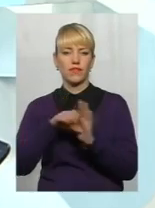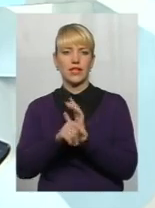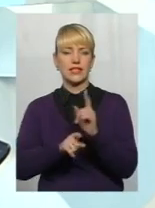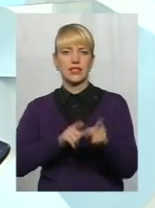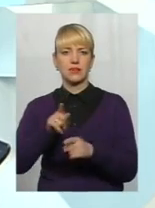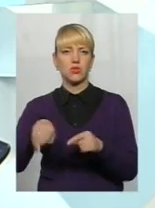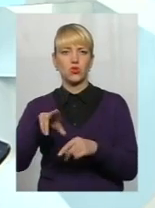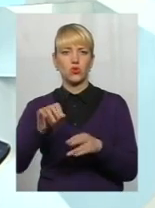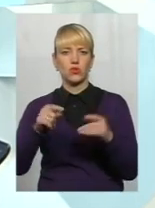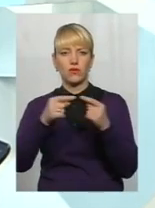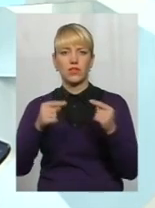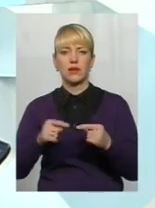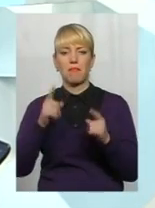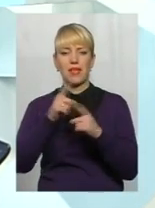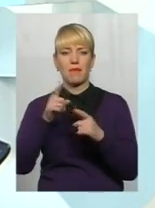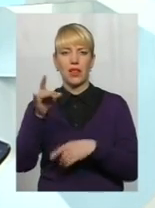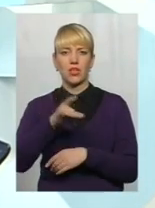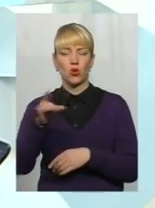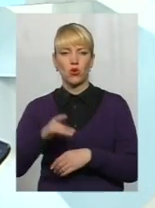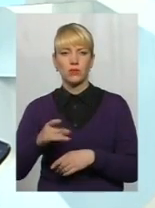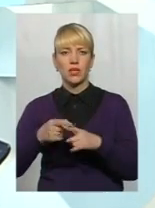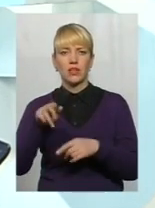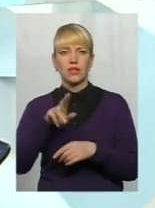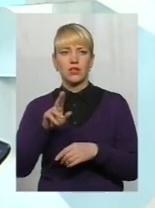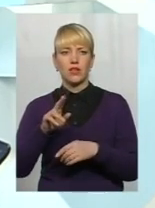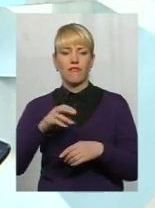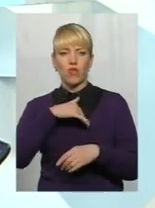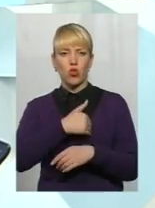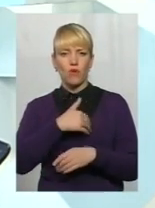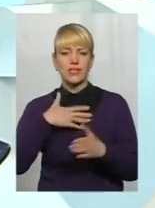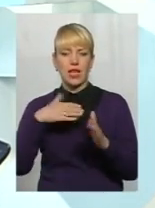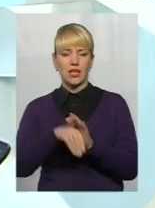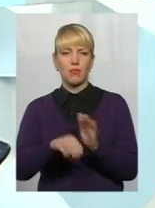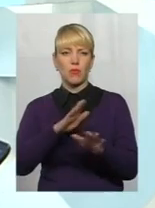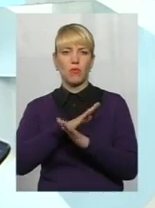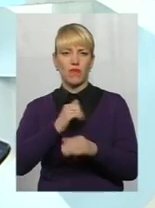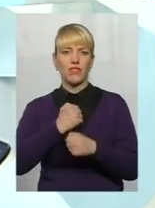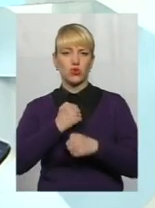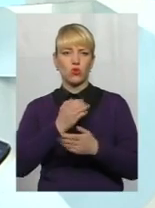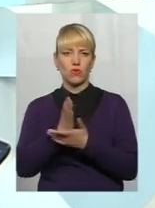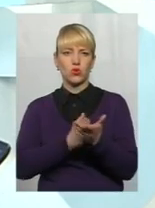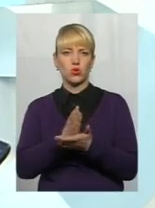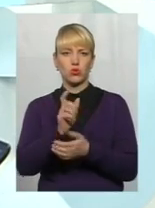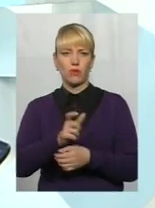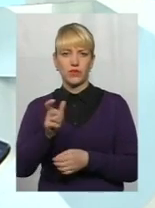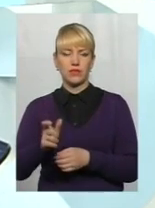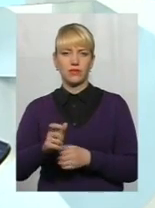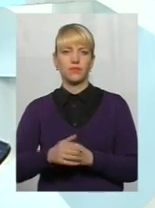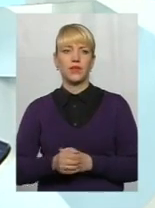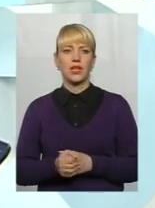зміни щодо визначення мінімальних розмірів вдовам загиблих, померлих військовослужбовців. І